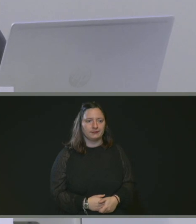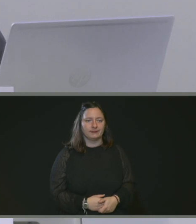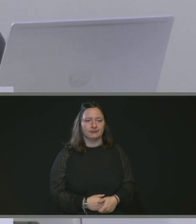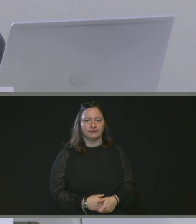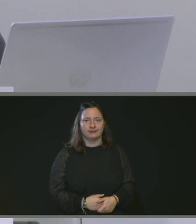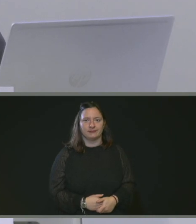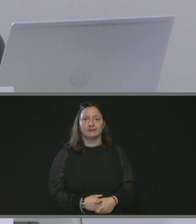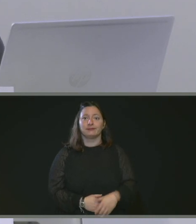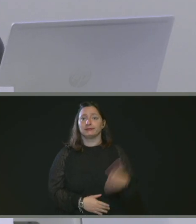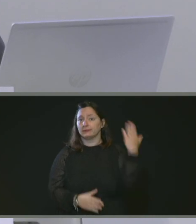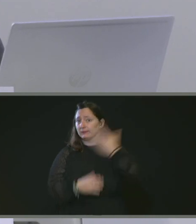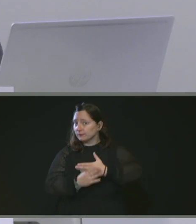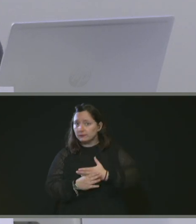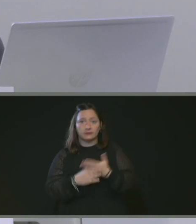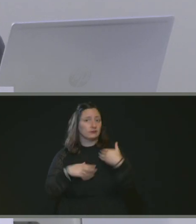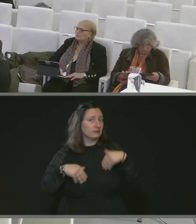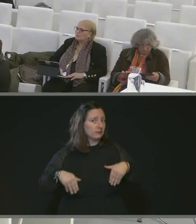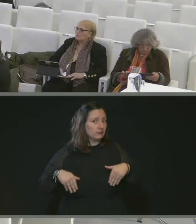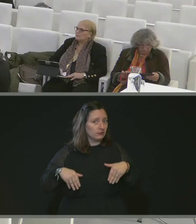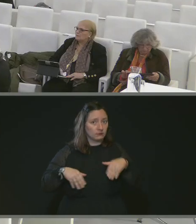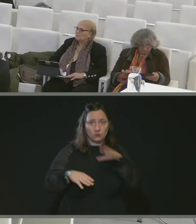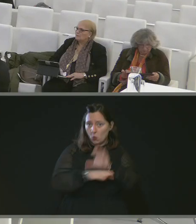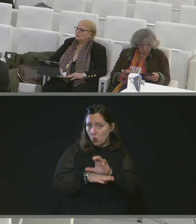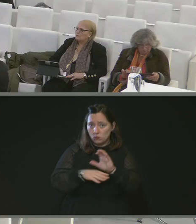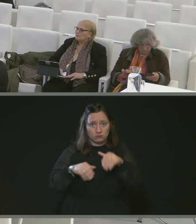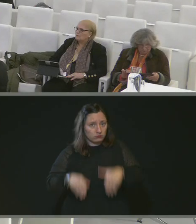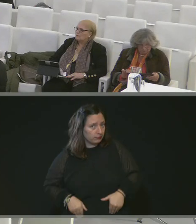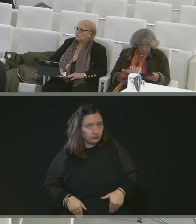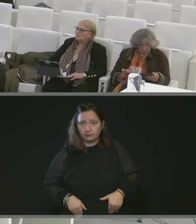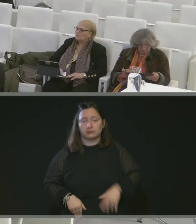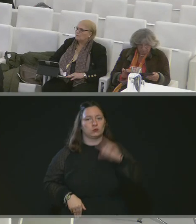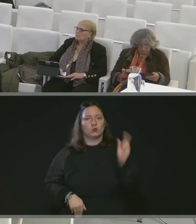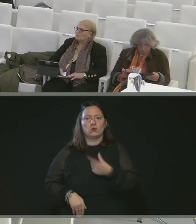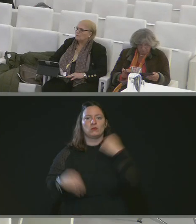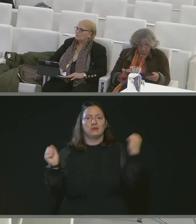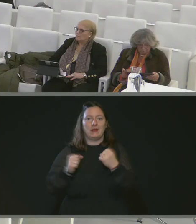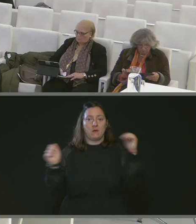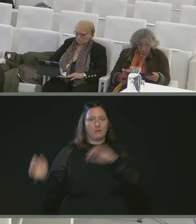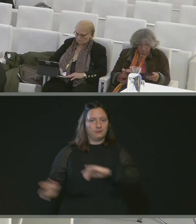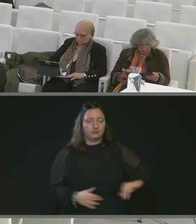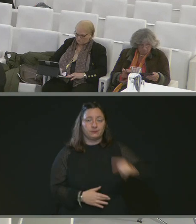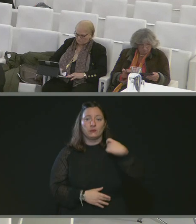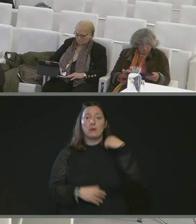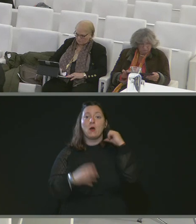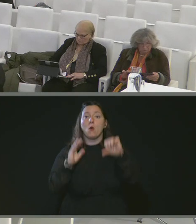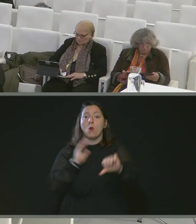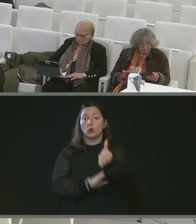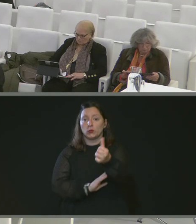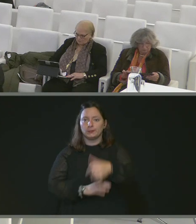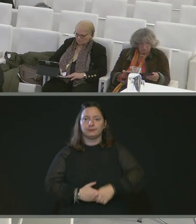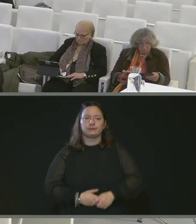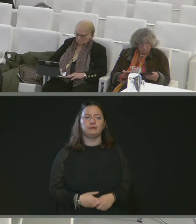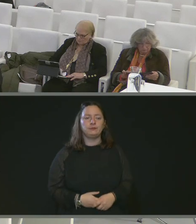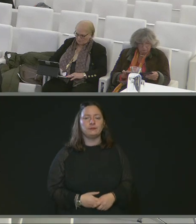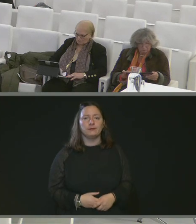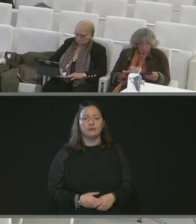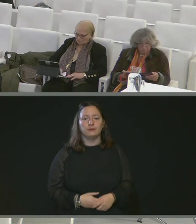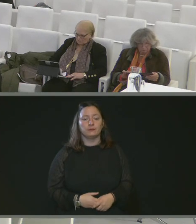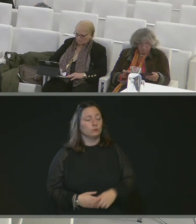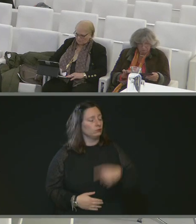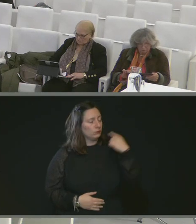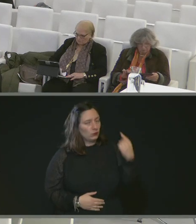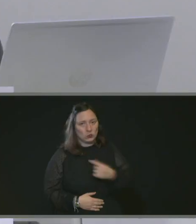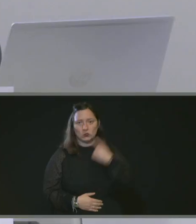Pas d'intervention, pas de vote contre, pas d'abstention, unanimité. La numéro 11, Toujours dans Dynamique